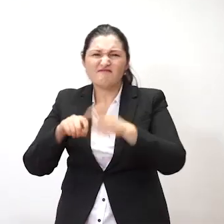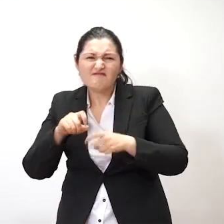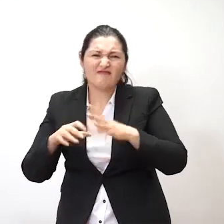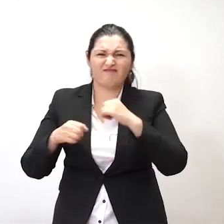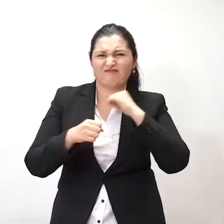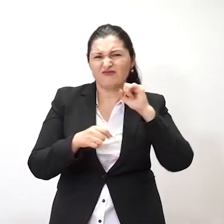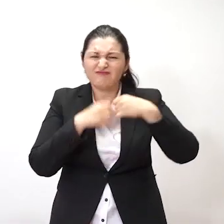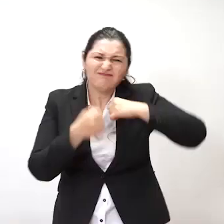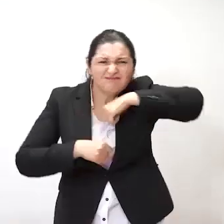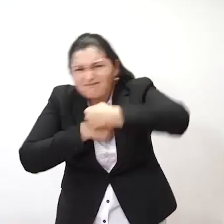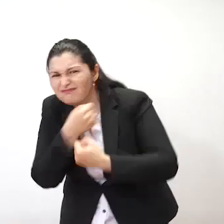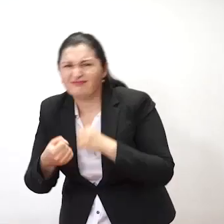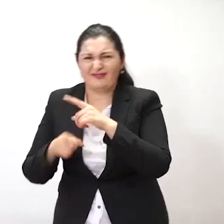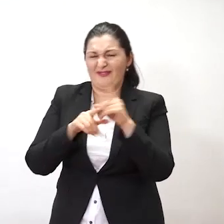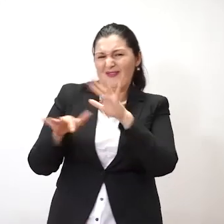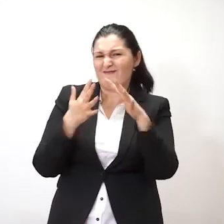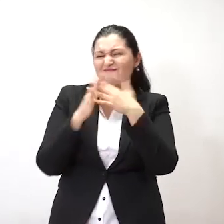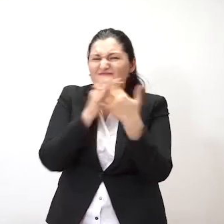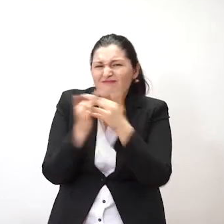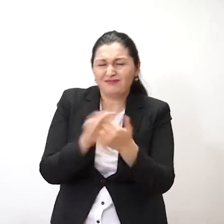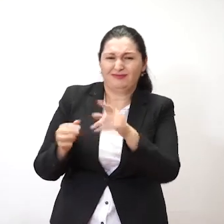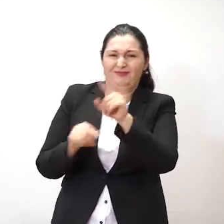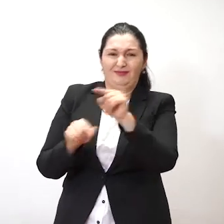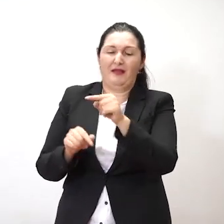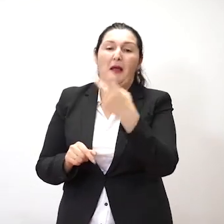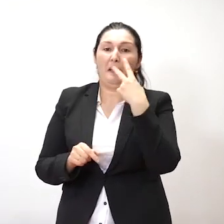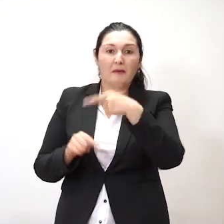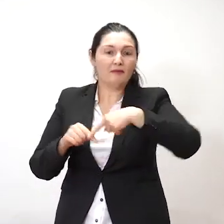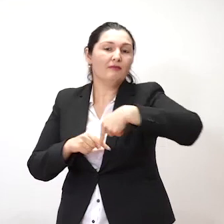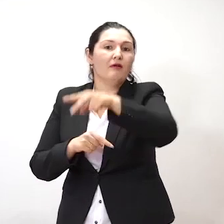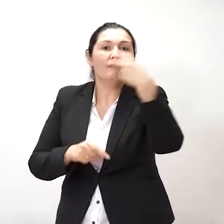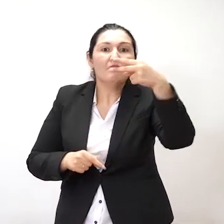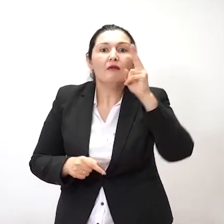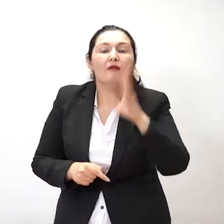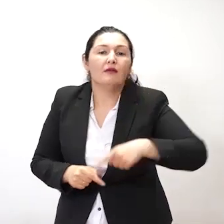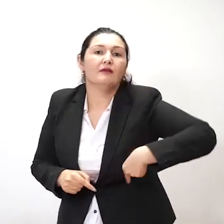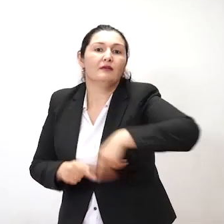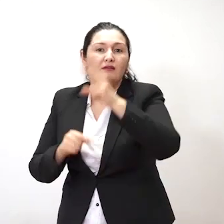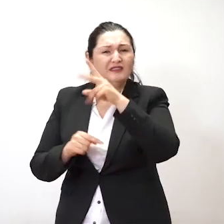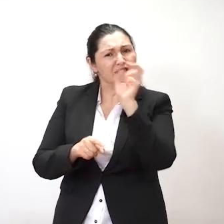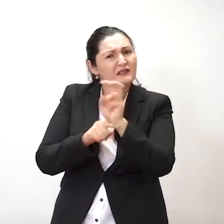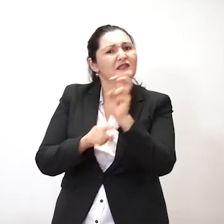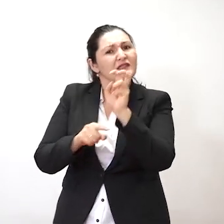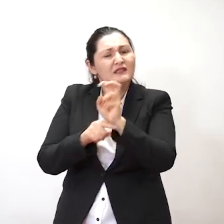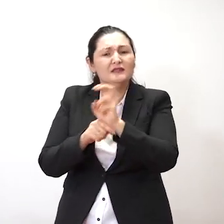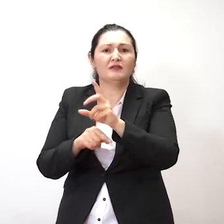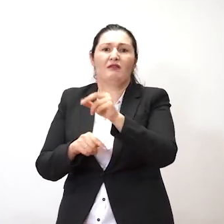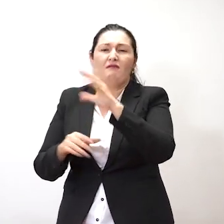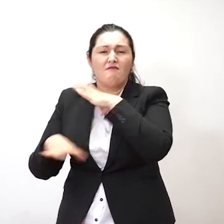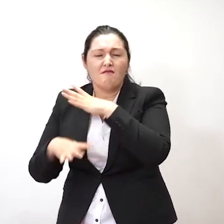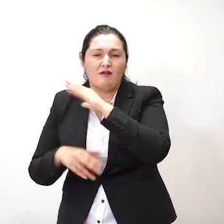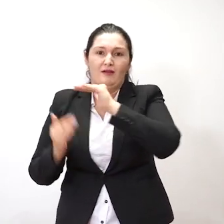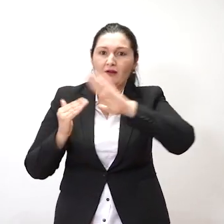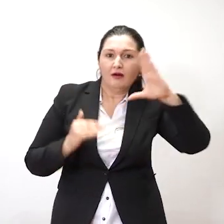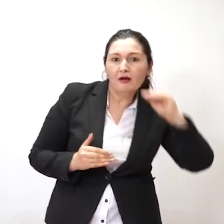که با سنیفن نباشد میوید کسی باشی افتر